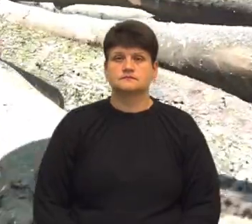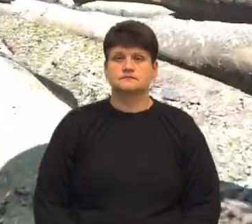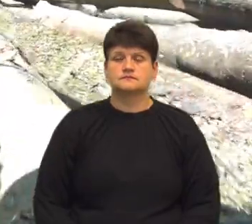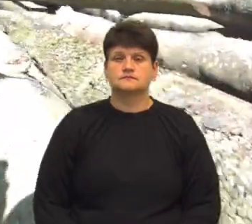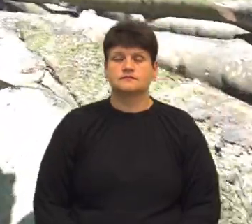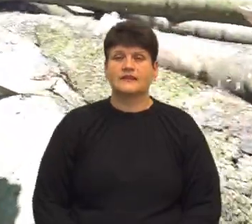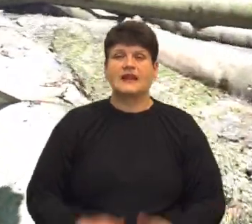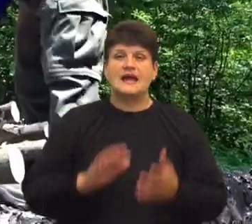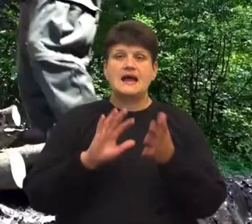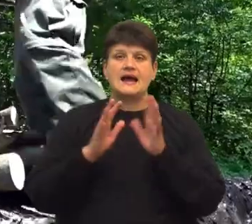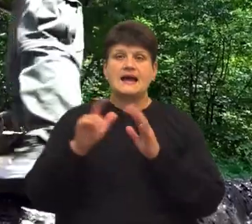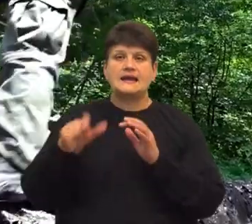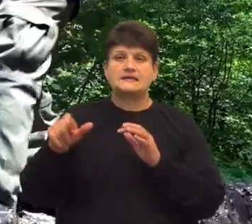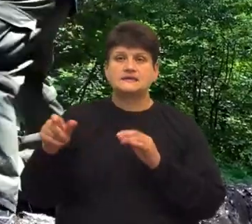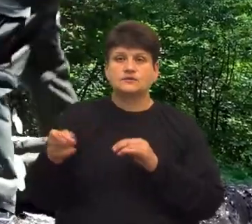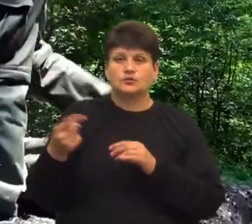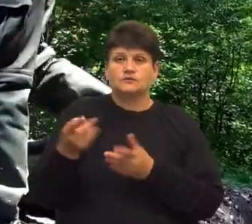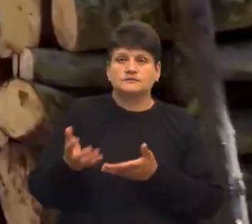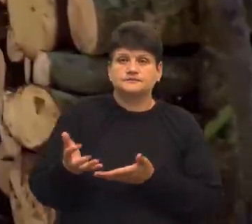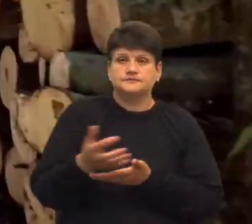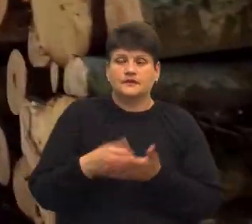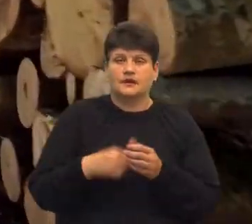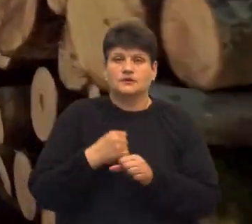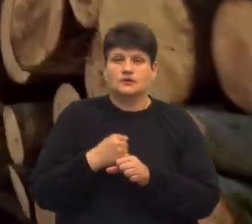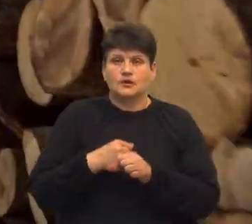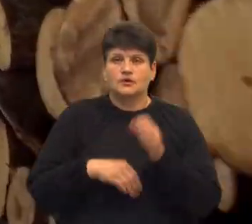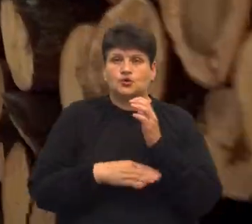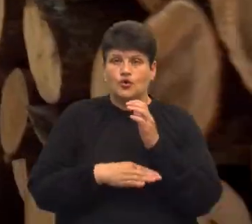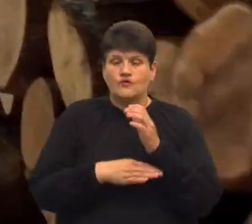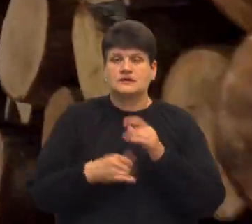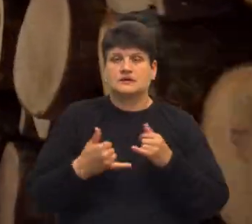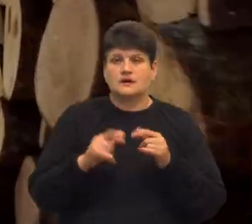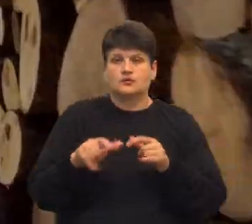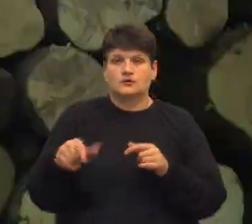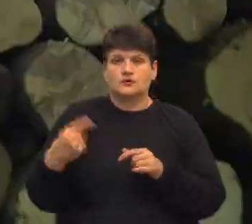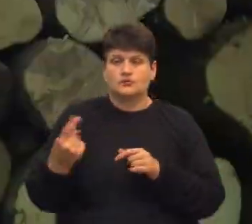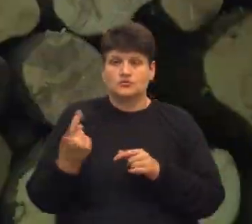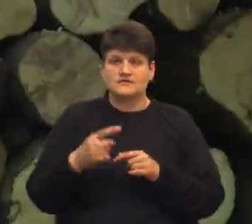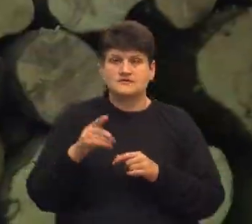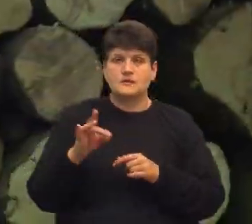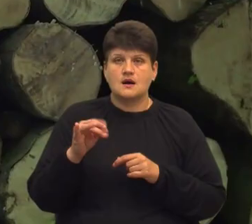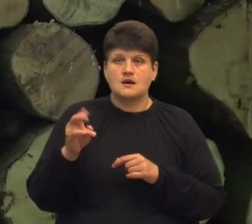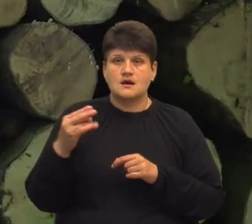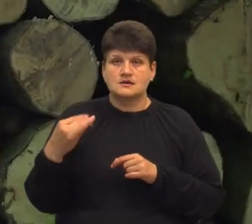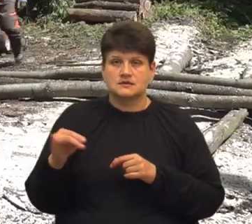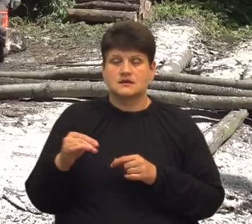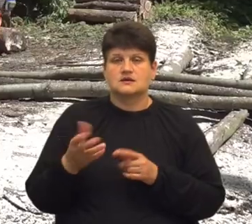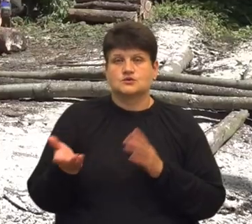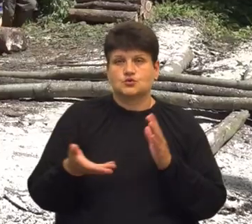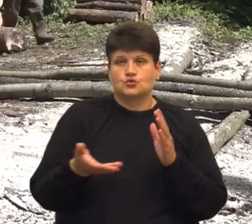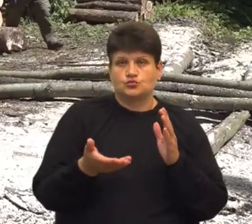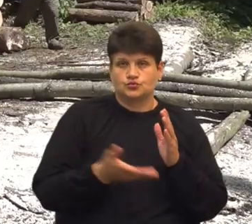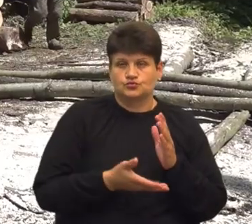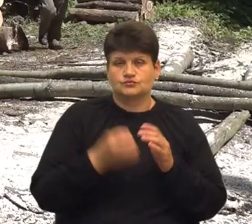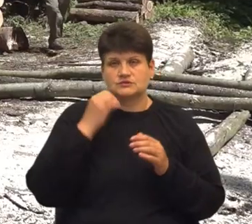Лісівники Тернопільщини заготовляють дрова для жителів області. У Збарайському лісництві для цього зрубають пошкоджені дерева, а також